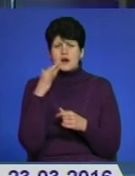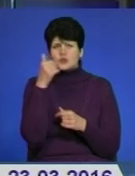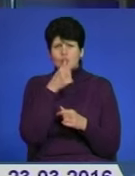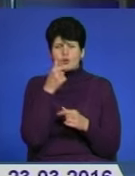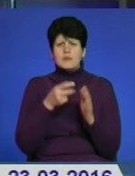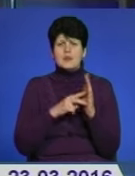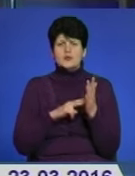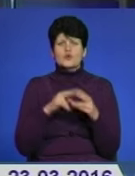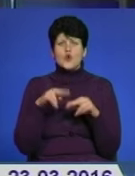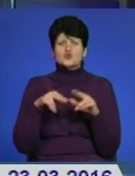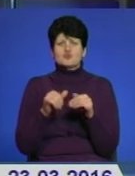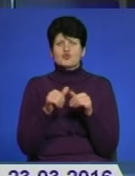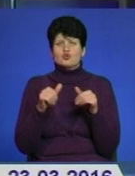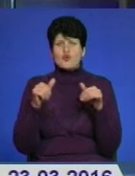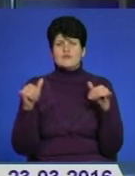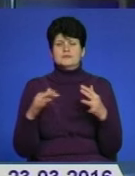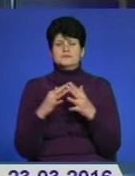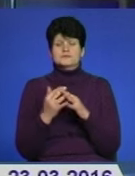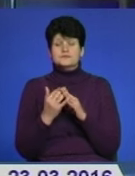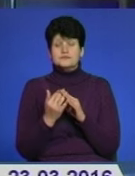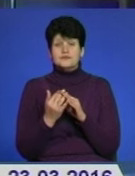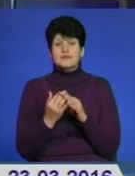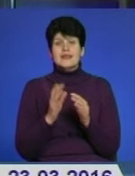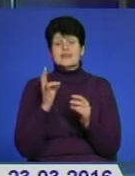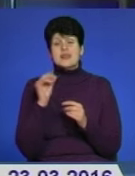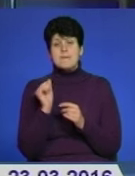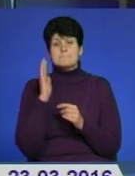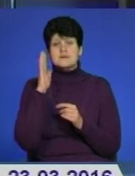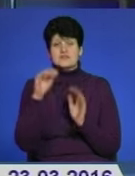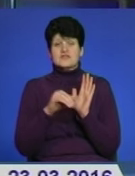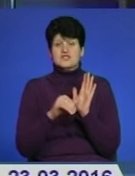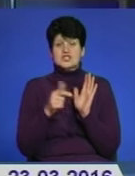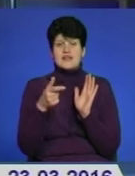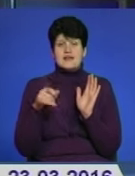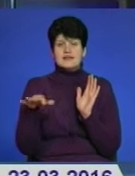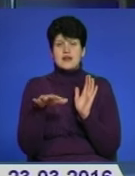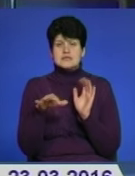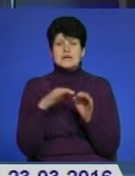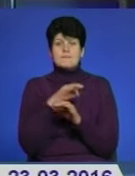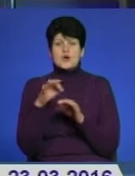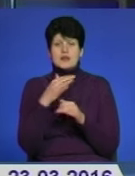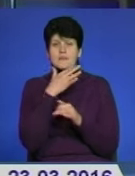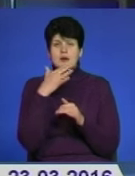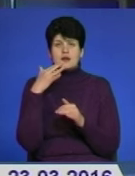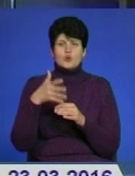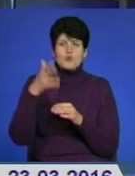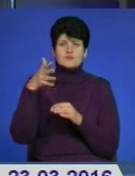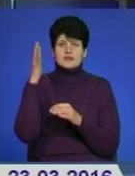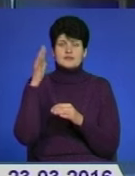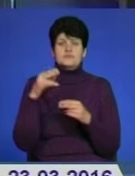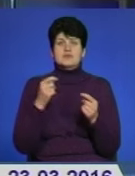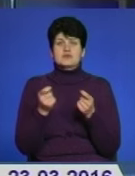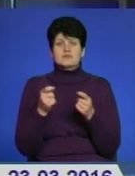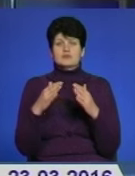планували для розбудови населеного пункту. Власне, на перспективних шести гектарах за проектами багатоповерхівки, адмінбудинок,